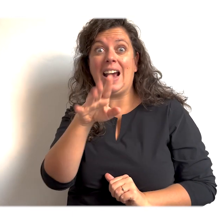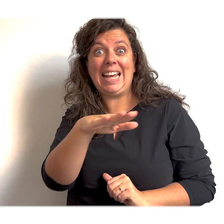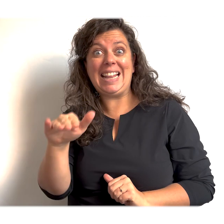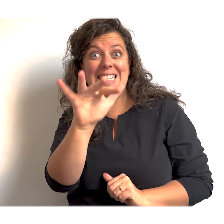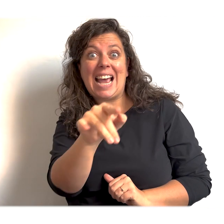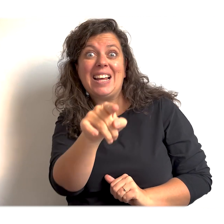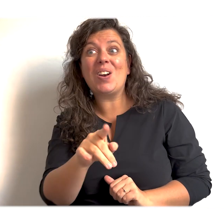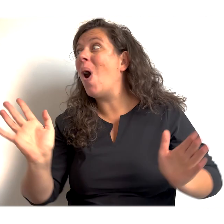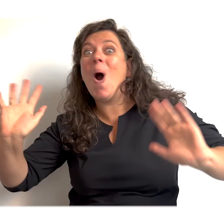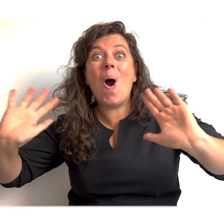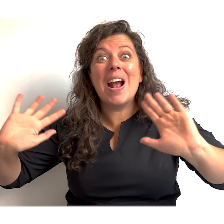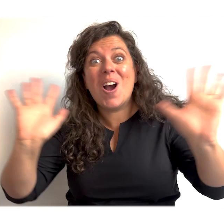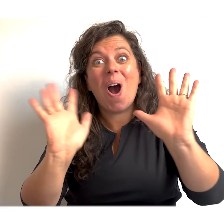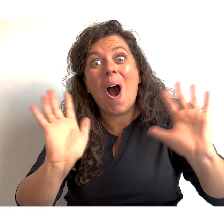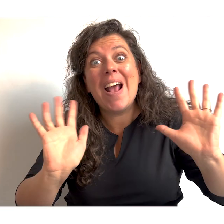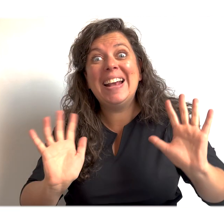Hoi, kids.